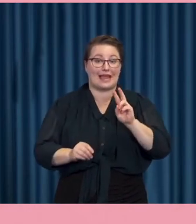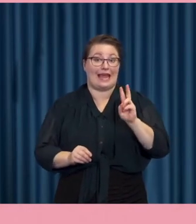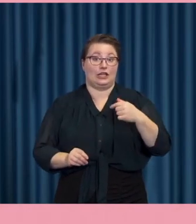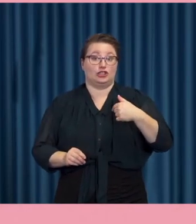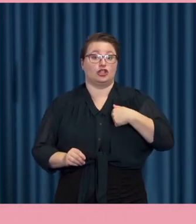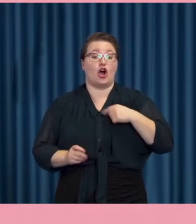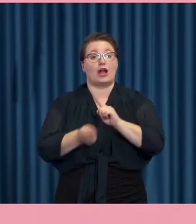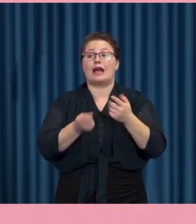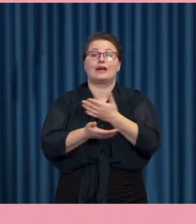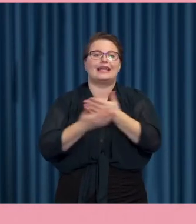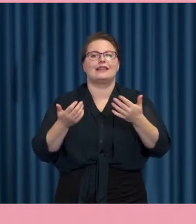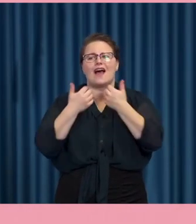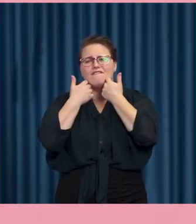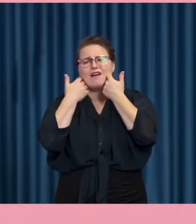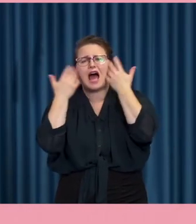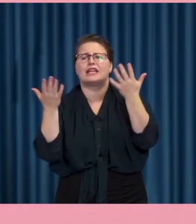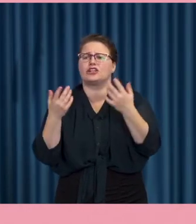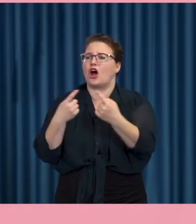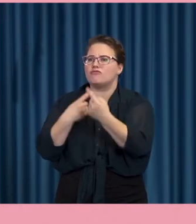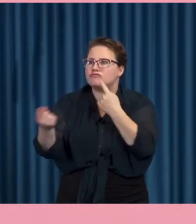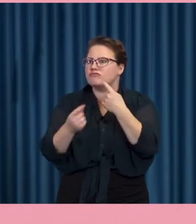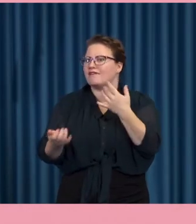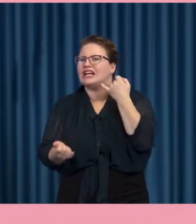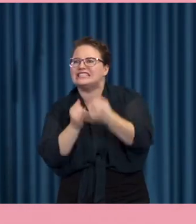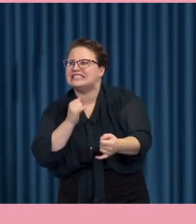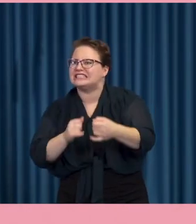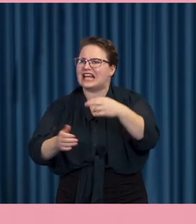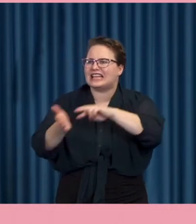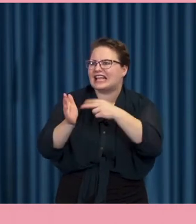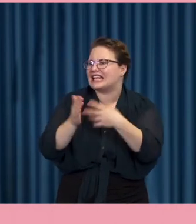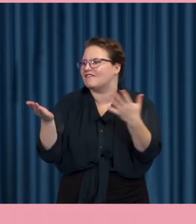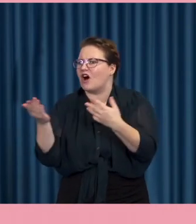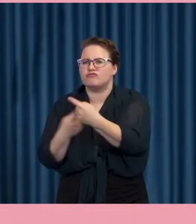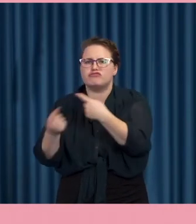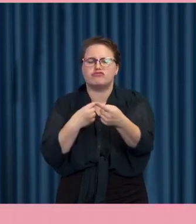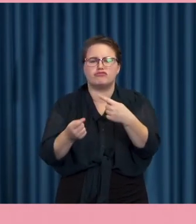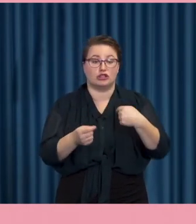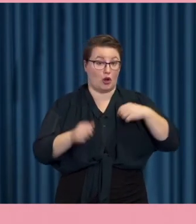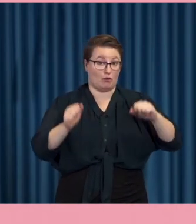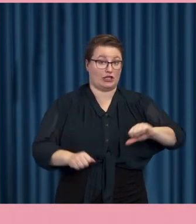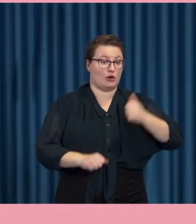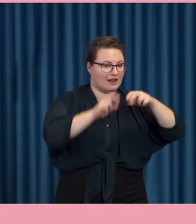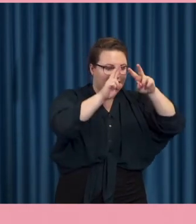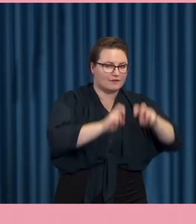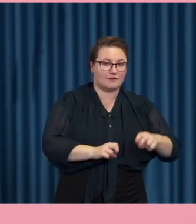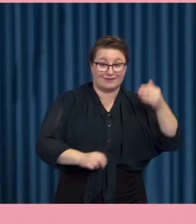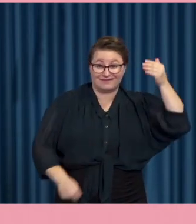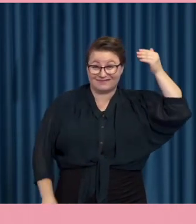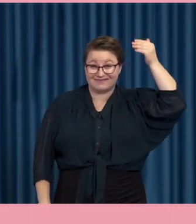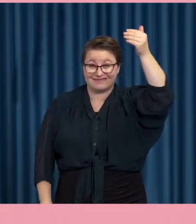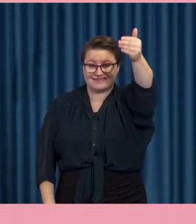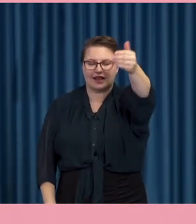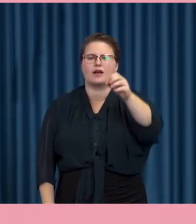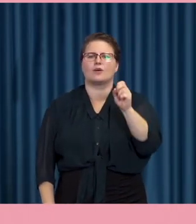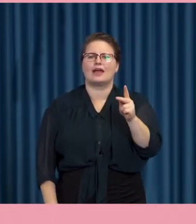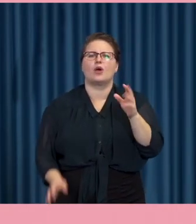folk dagligen om den senaste tekniken utan måste ta reda på allting själv. hur kommer tekniken att se ut då? Vilken hjälp